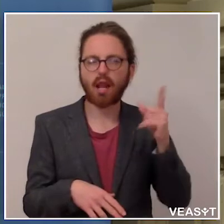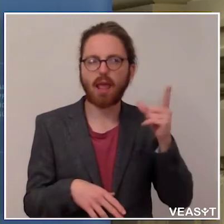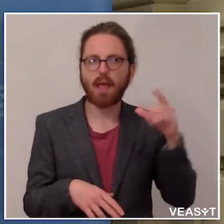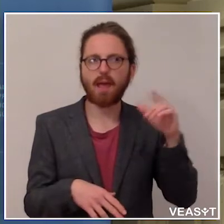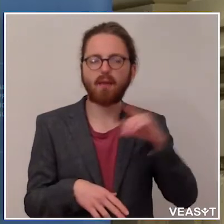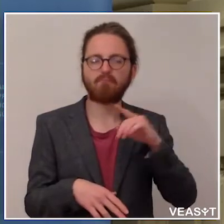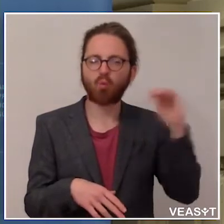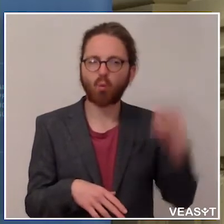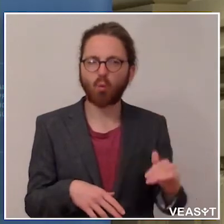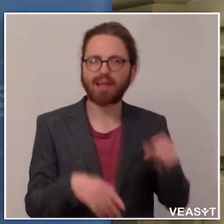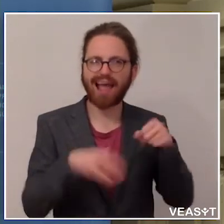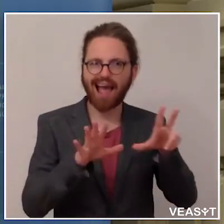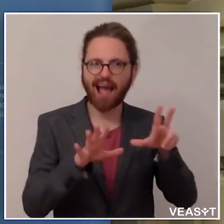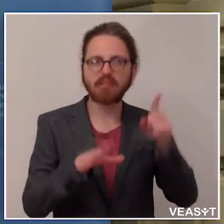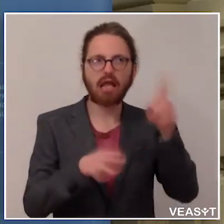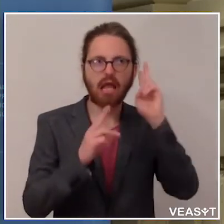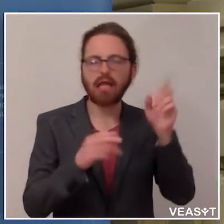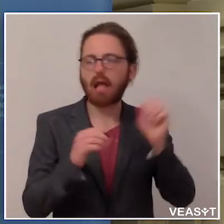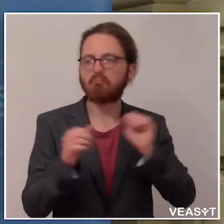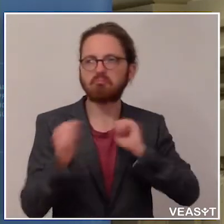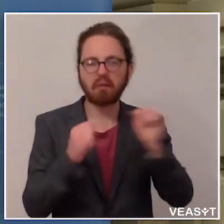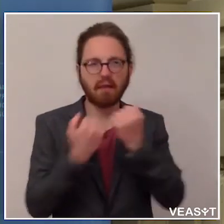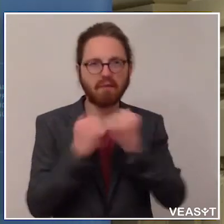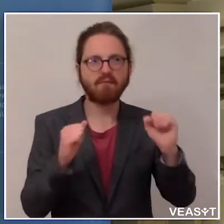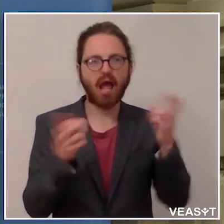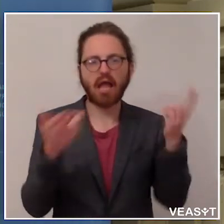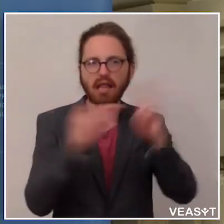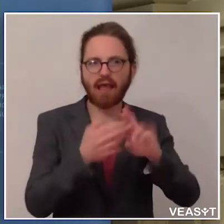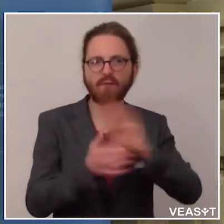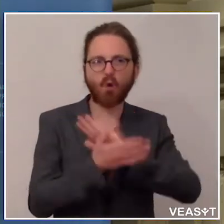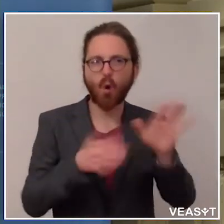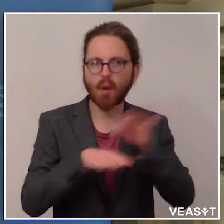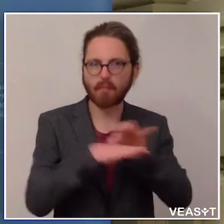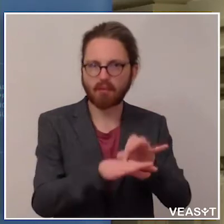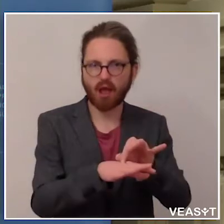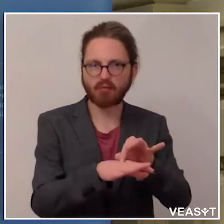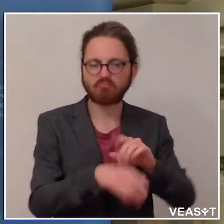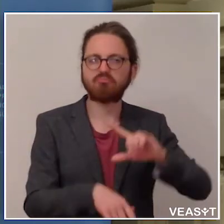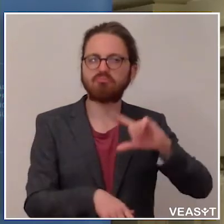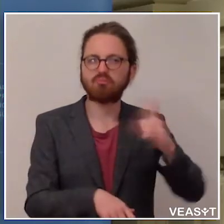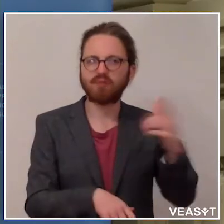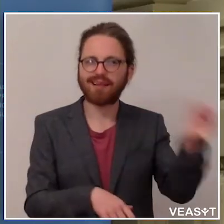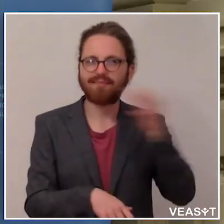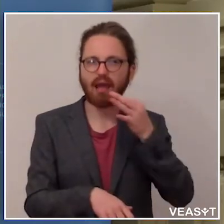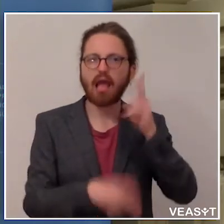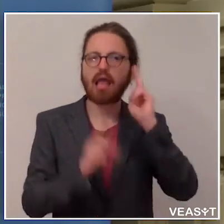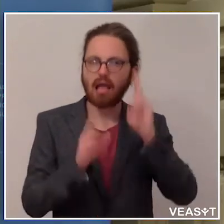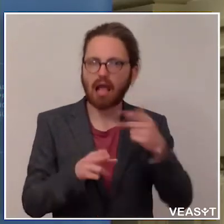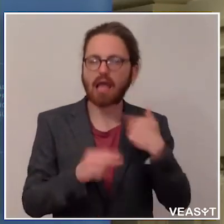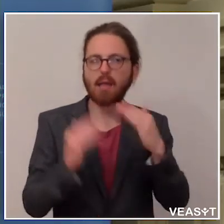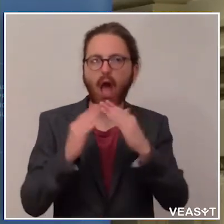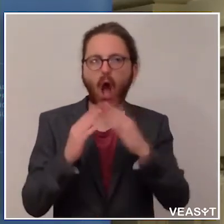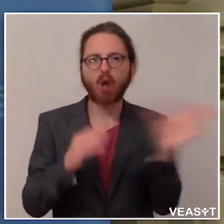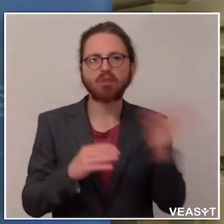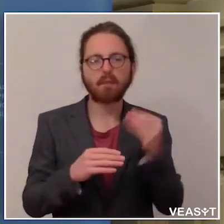ohne Begleitung frei bewegen und treffen? Eine zweite Frage ist, darf man sich jetzt auch im Haus mit Freunden treffen? Und wenn